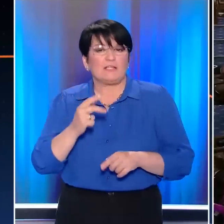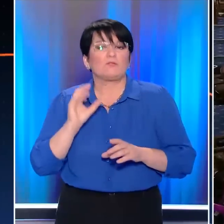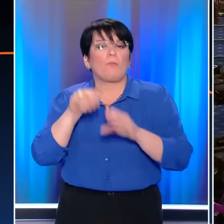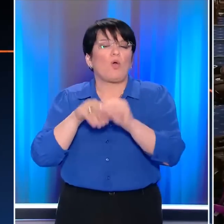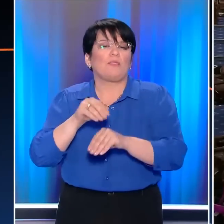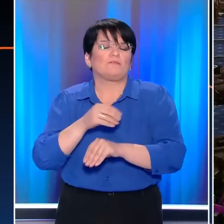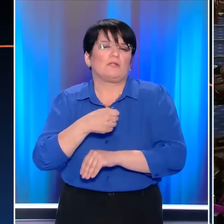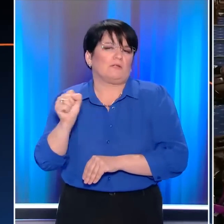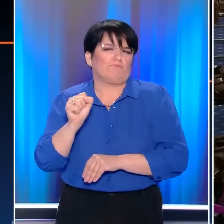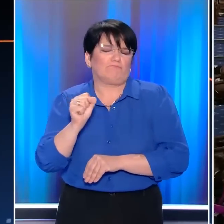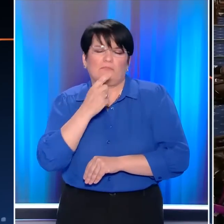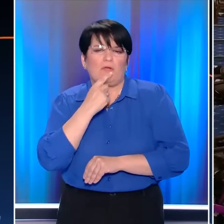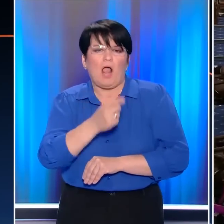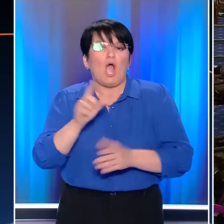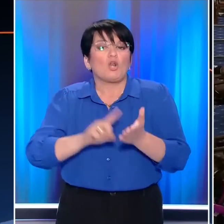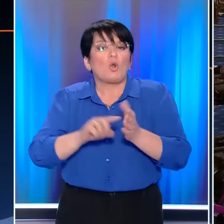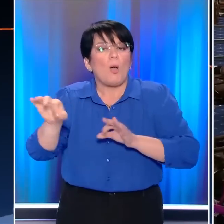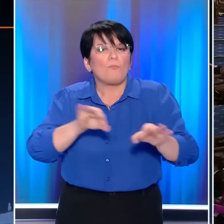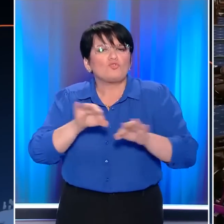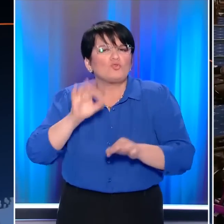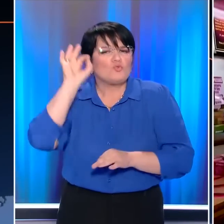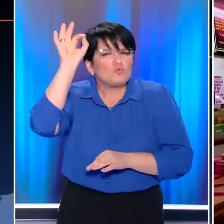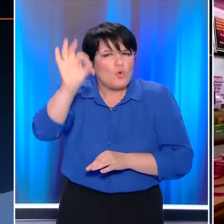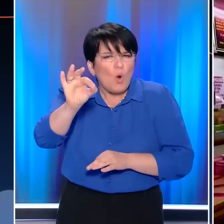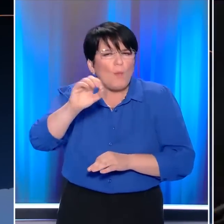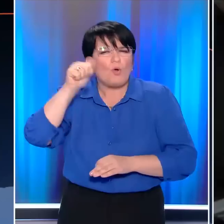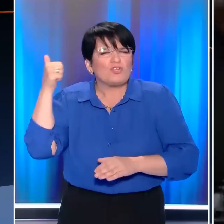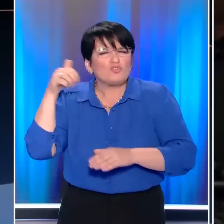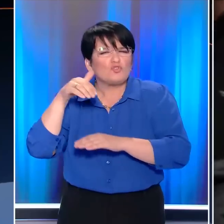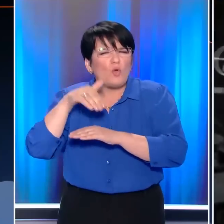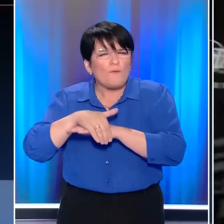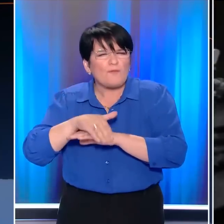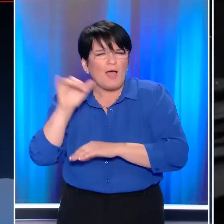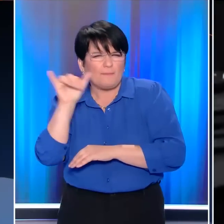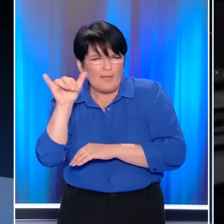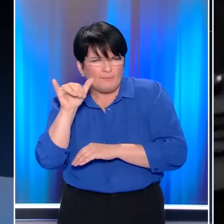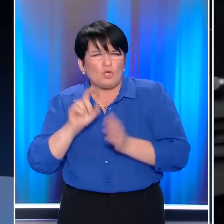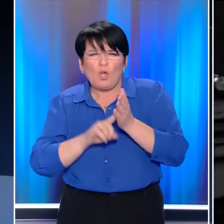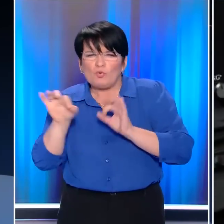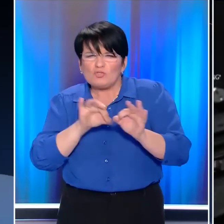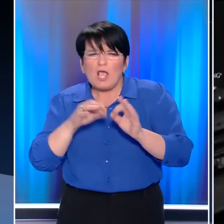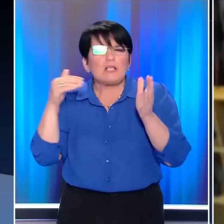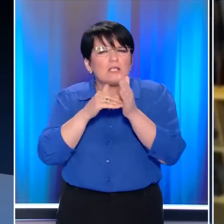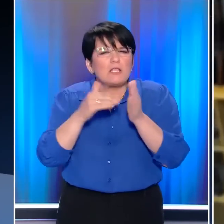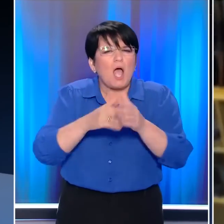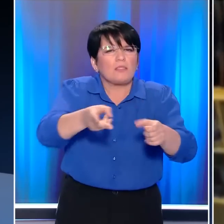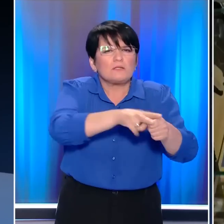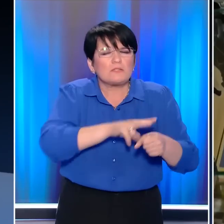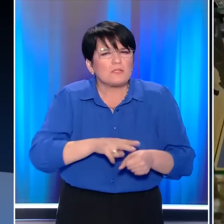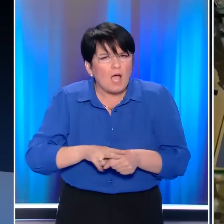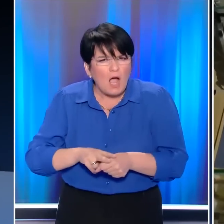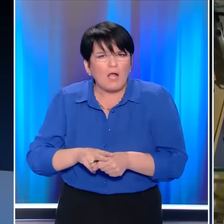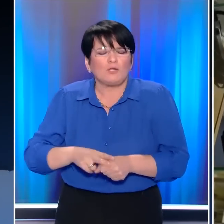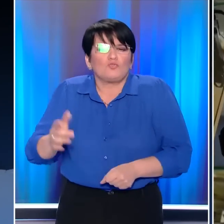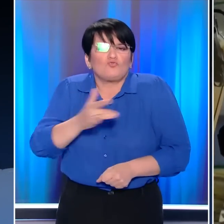Γερουσία ενέκρινε αργά χθες πέμπτη νομοσχέδιο, με σκοπό να περιοριστούν τα εγκλήματα με τη χρήση πυροβολωνόπλων, έπειτα από δεκάδες θανάτους, οι οποίες